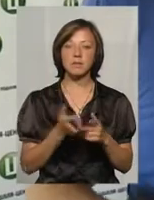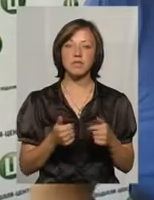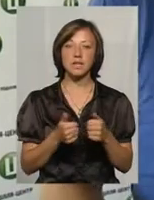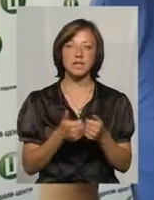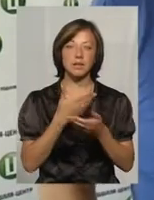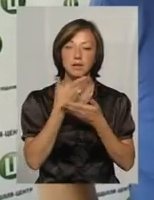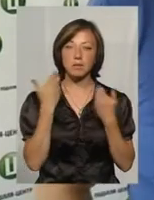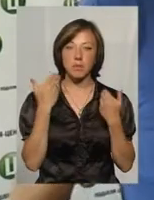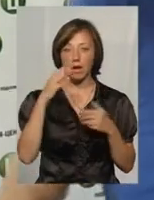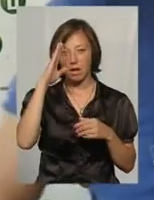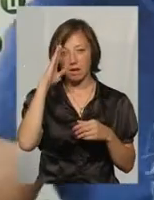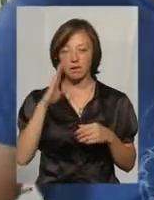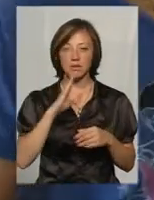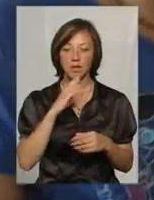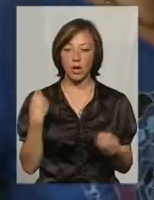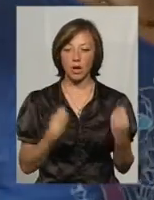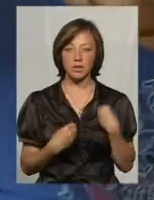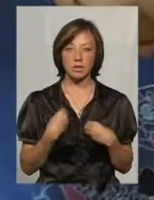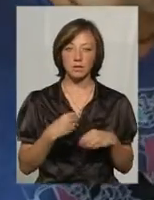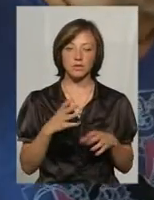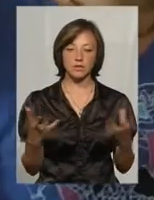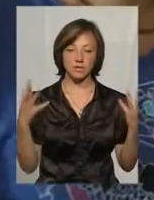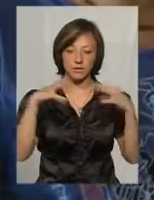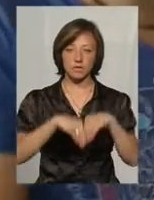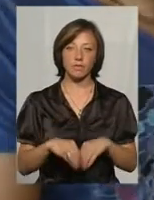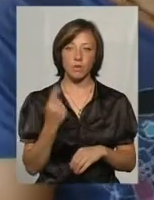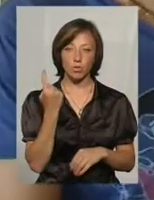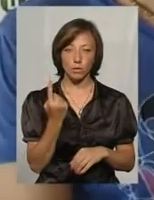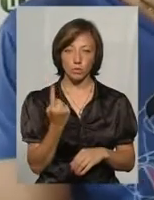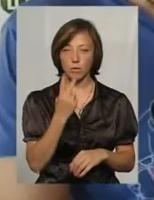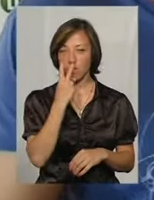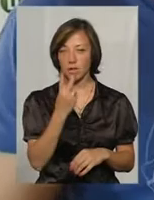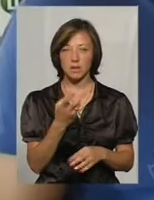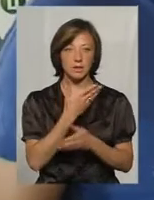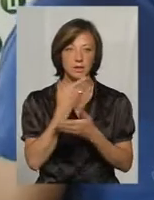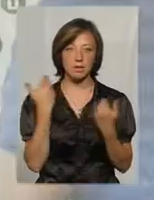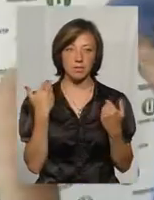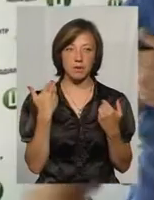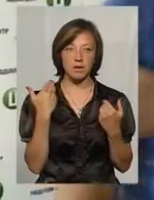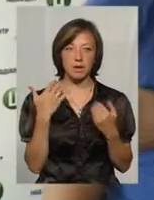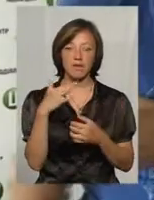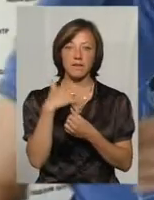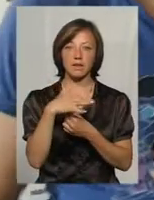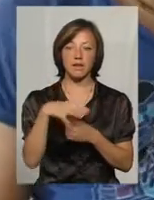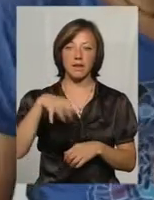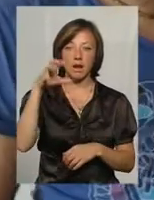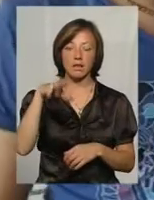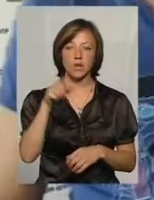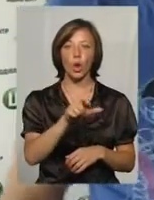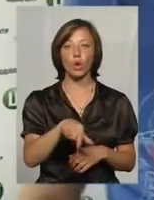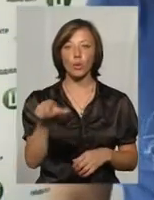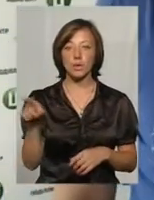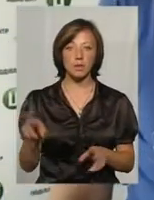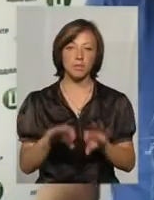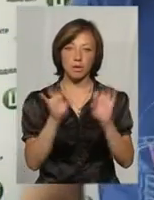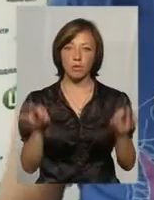відсутна гендерна роздівалка, тобто, мужчини і жінки, вони все в одному, ви можете тут бачити, там нема навіть вентиляції. Люди, по суті, свої, там